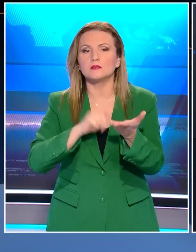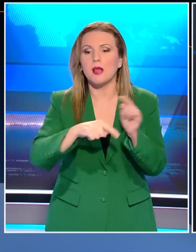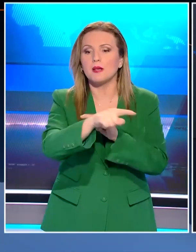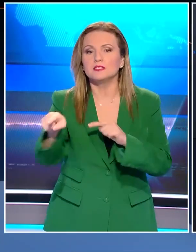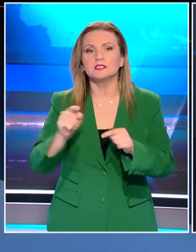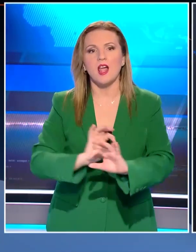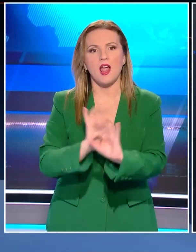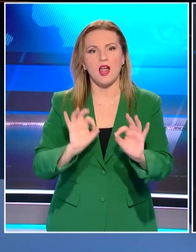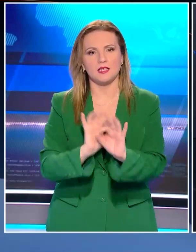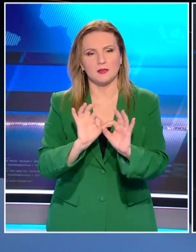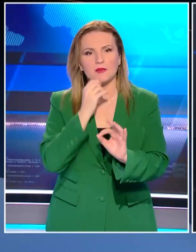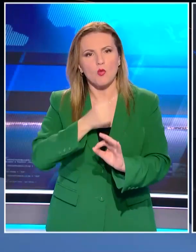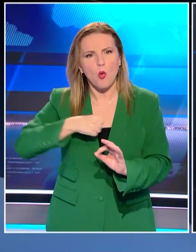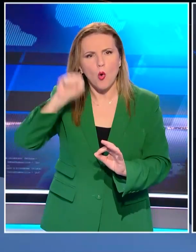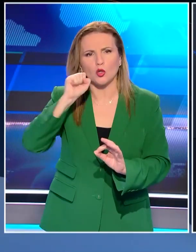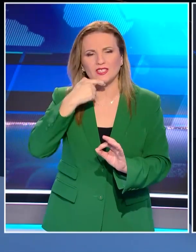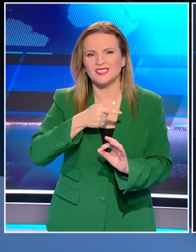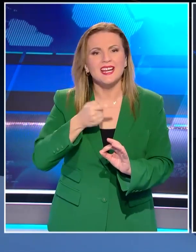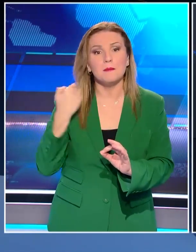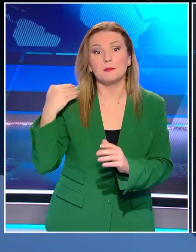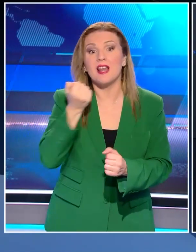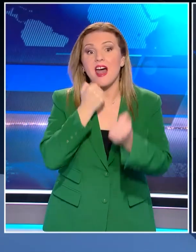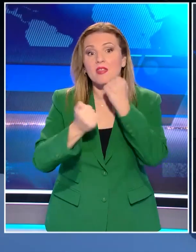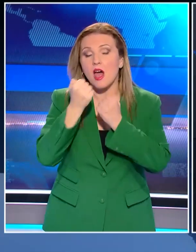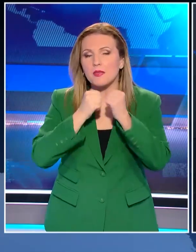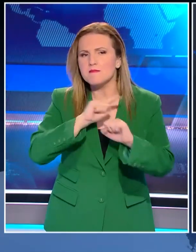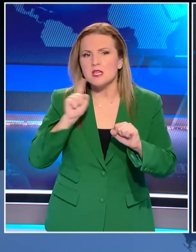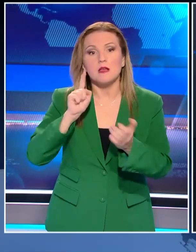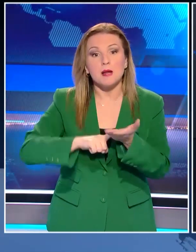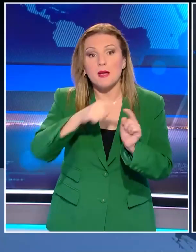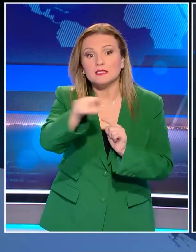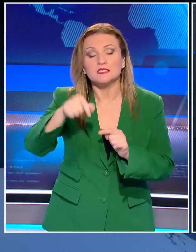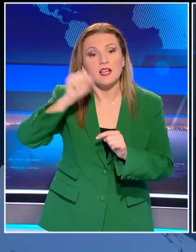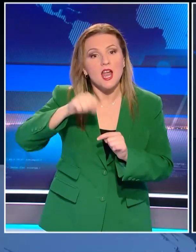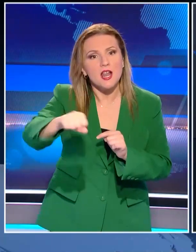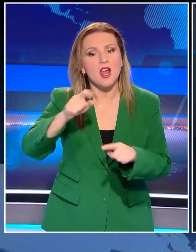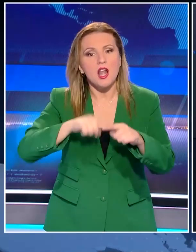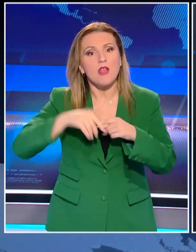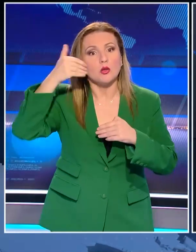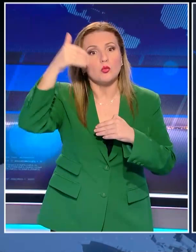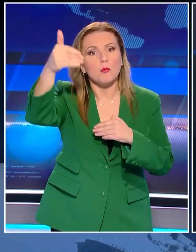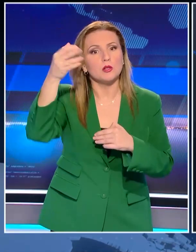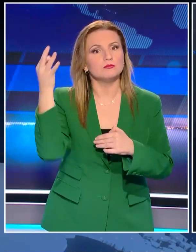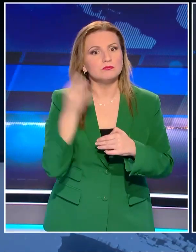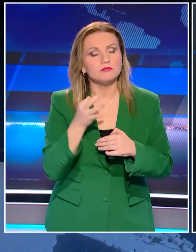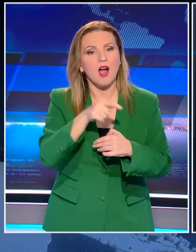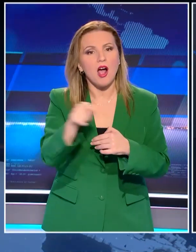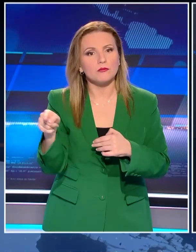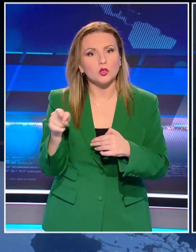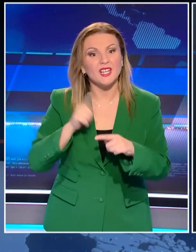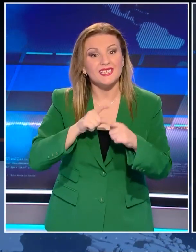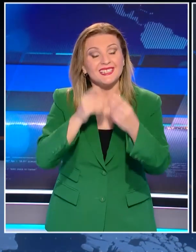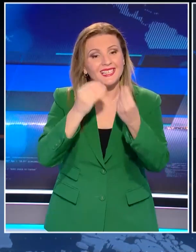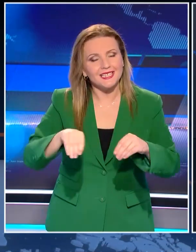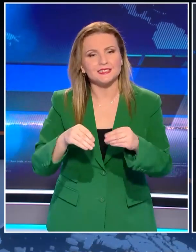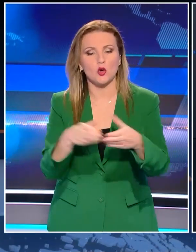Για να πείτε τα μεγάλα όχι στο ίδιο συνεκόμενο λάθος και τα μεγάλα ναι για μια Ελλάδα με προοπτική. Αυτή θα είναι μόνο με την ελληνική